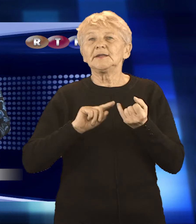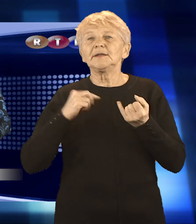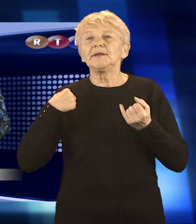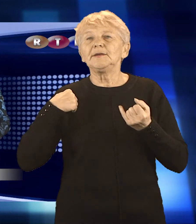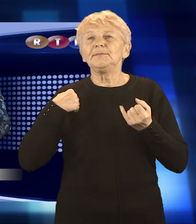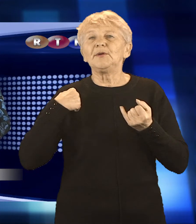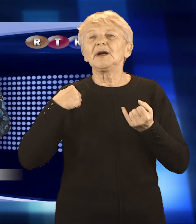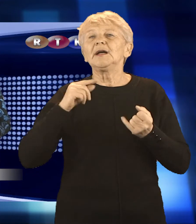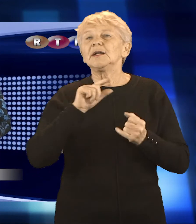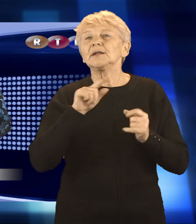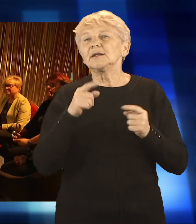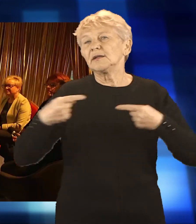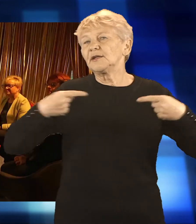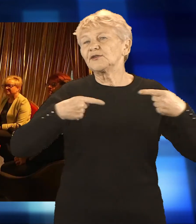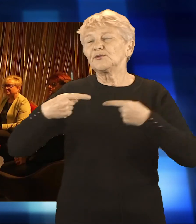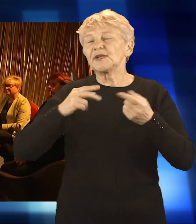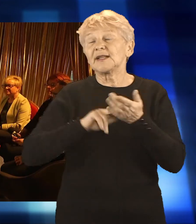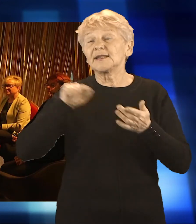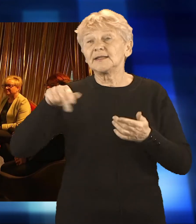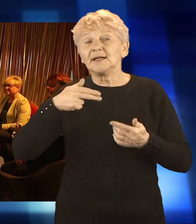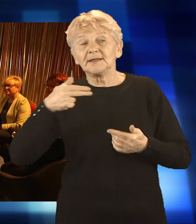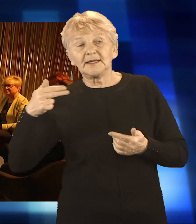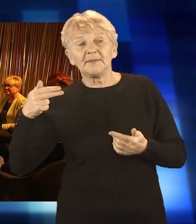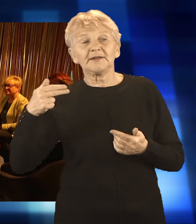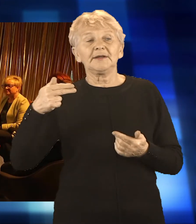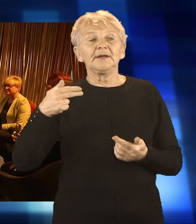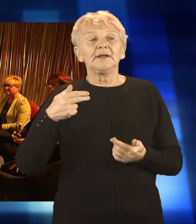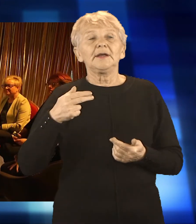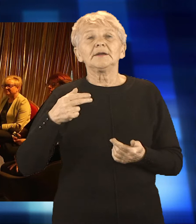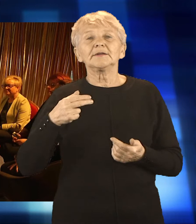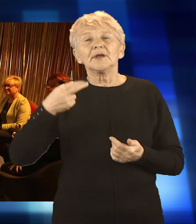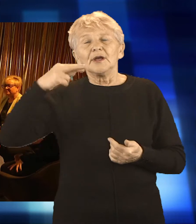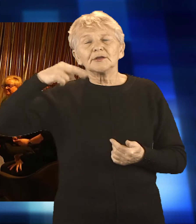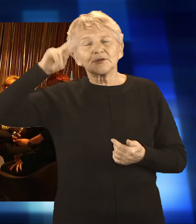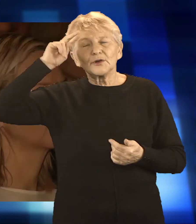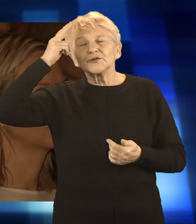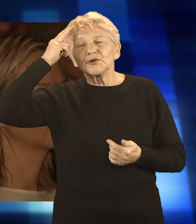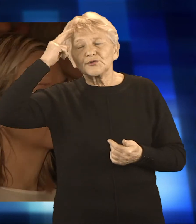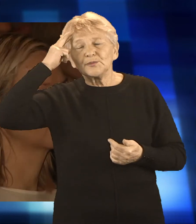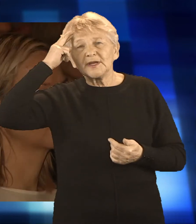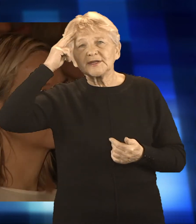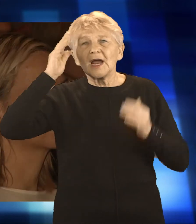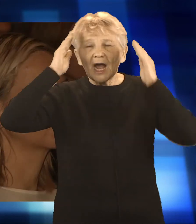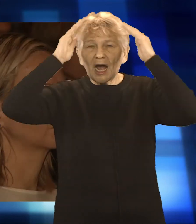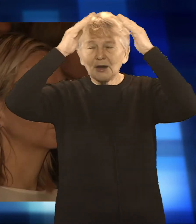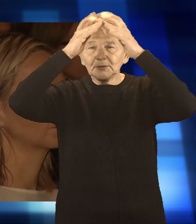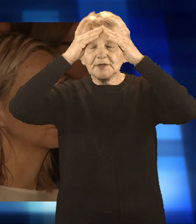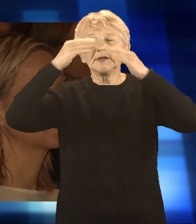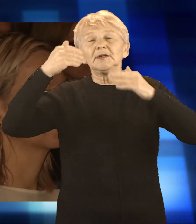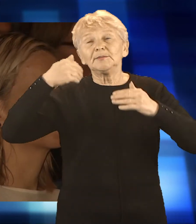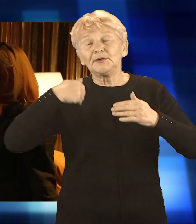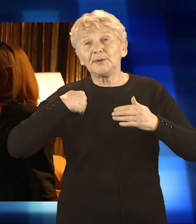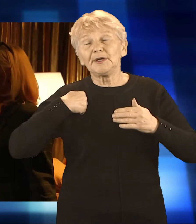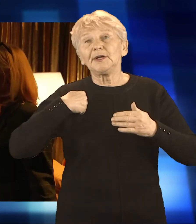Zapraszam Państwa na relacje. Seminarium panelowe pod tytułem Zrozumieć autyzm było okazją do poruszenia takich